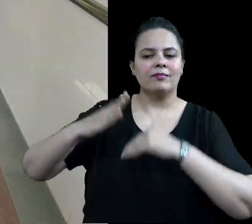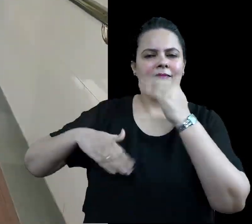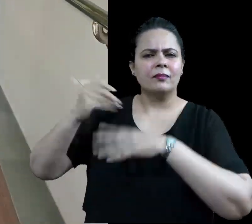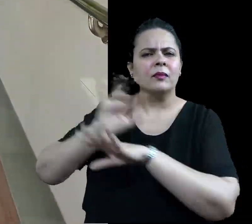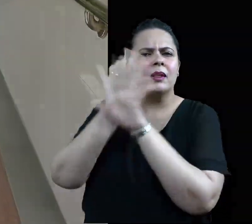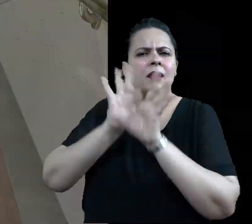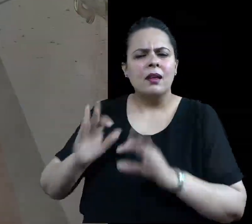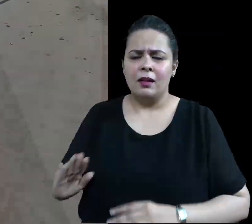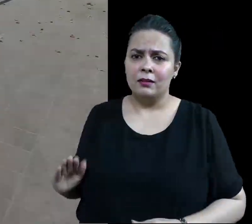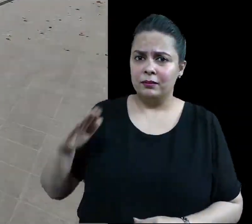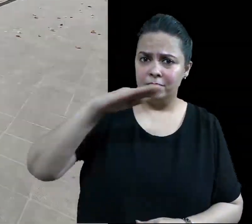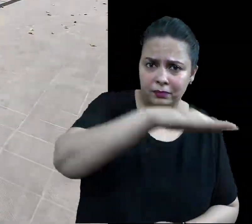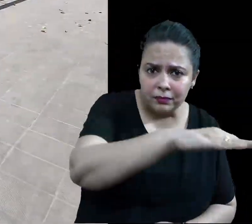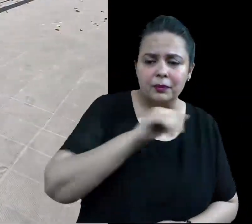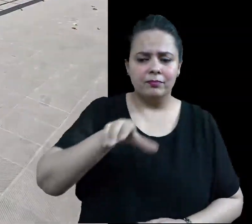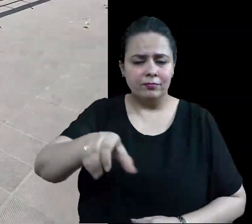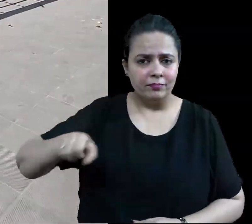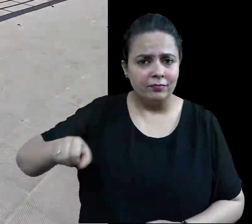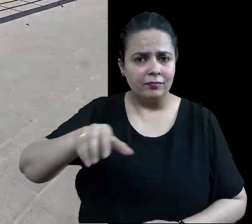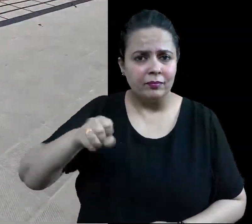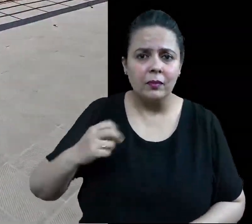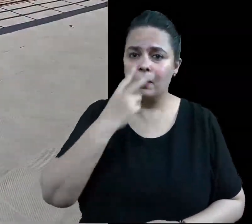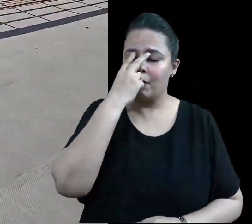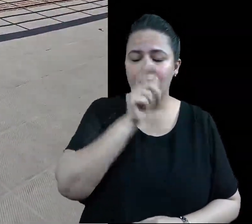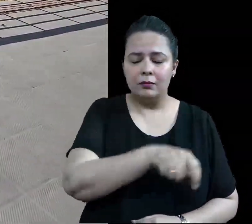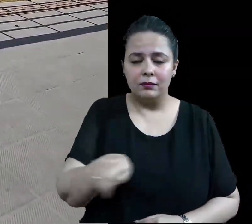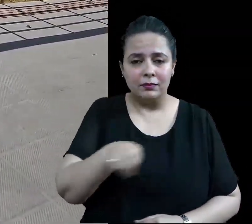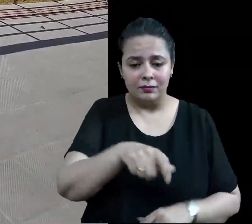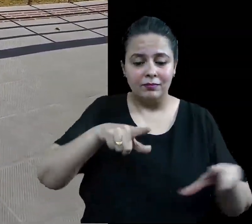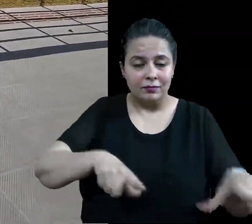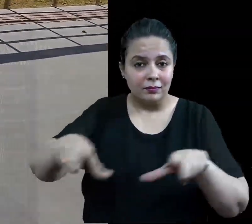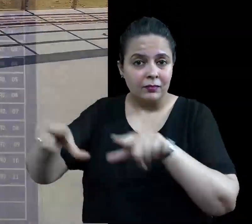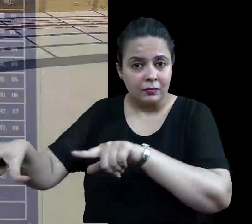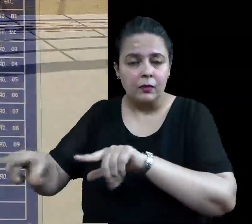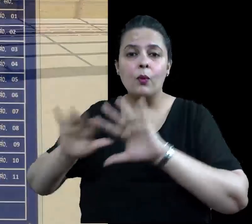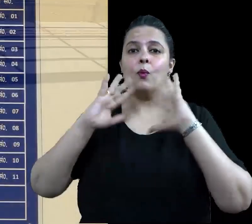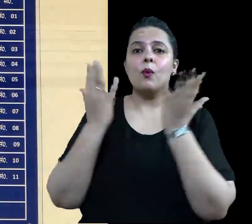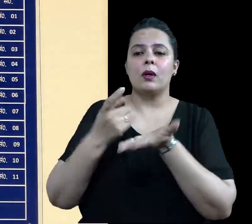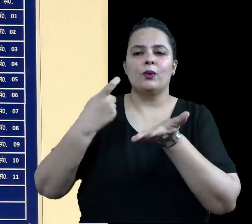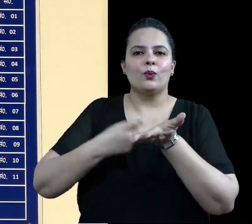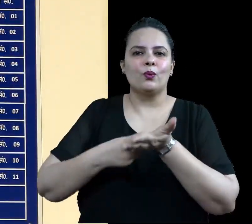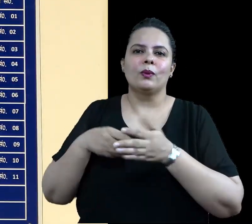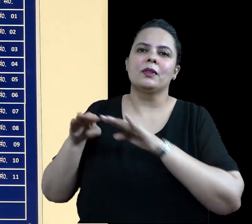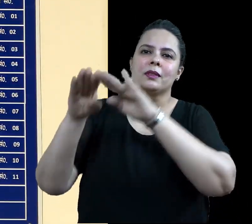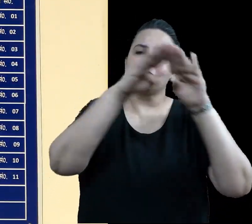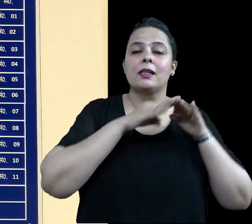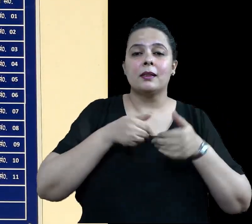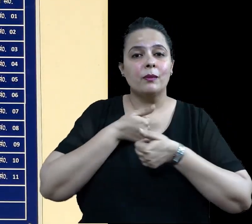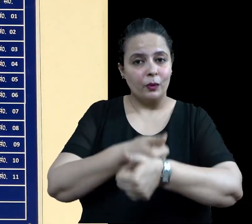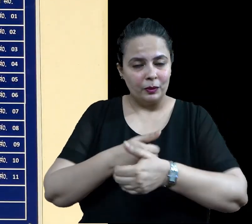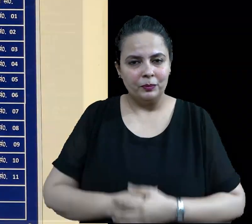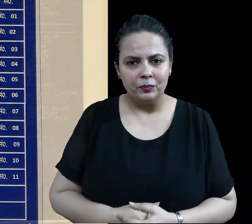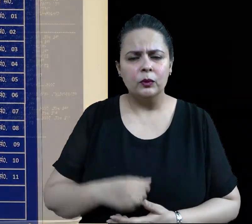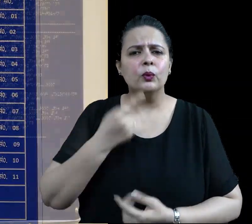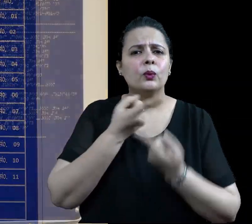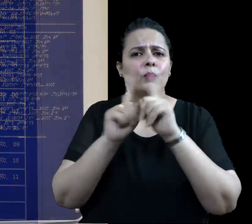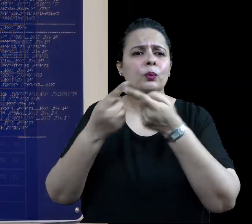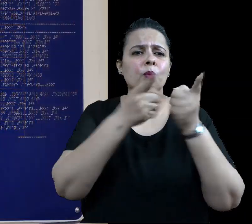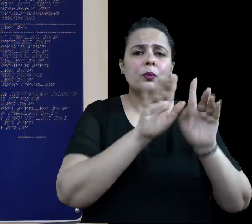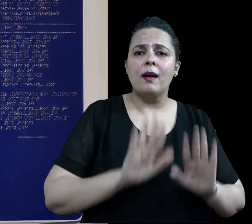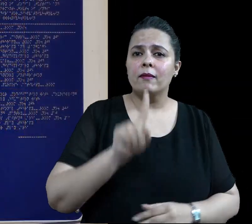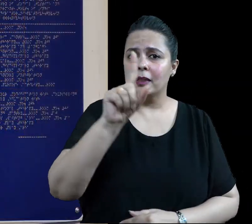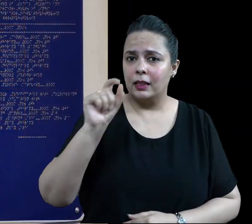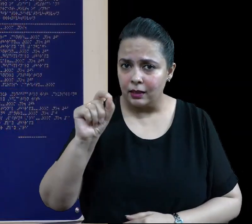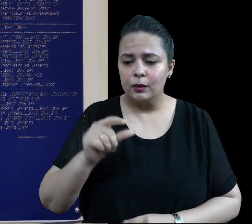युनिवर्सल डिजाइन के आधार पर रैम, रेलिंग और टेक्टाइल फर्ष बनाए गए हैं। केंद्र में दस कक्ष और बारा